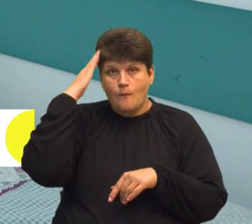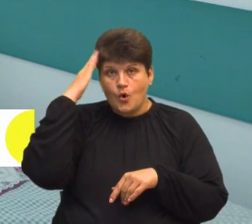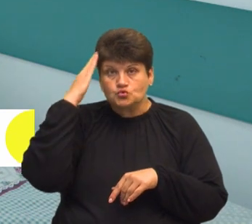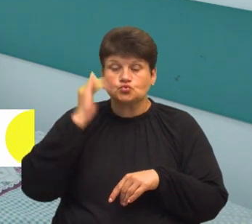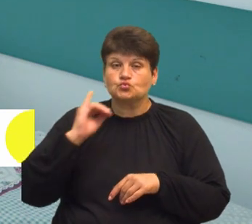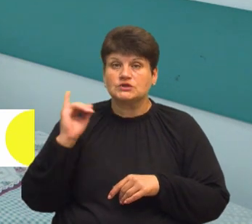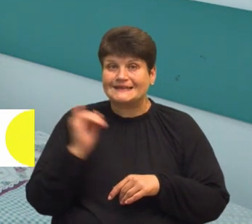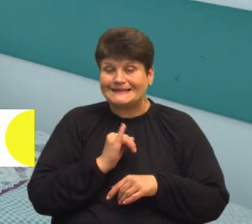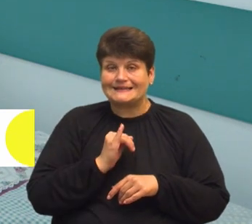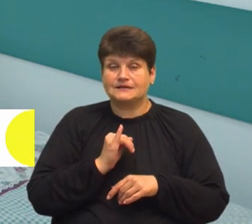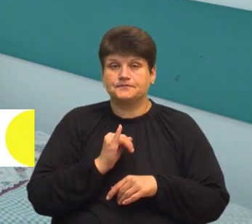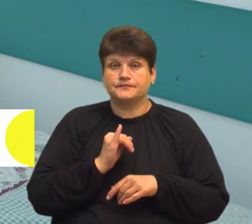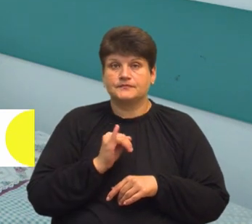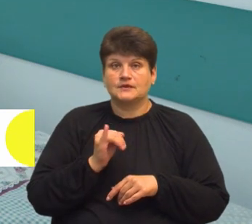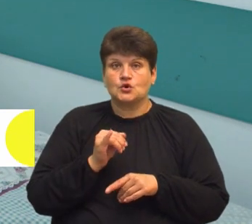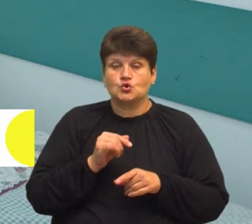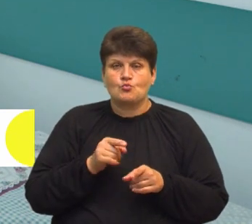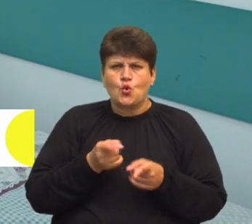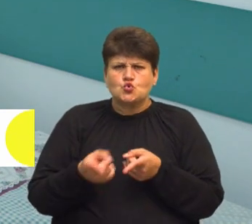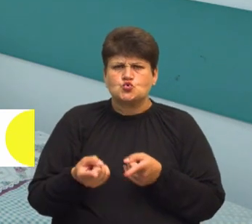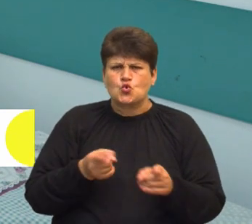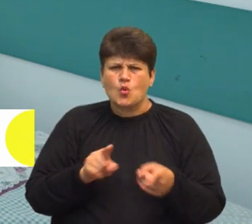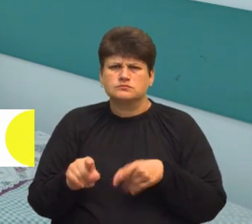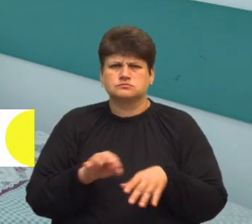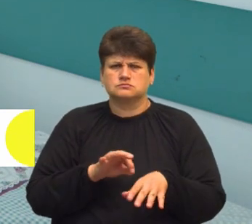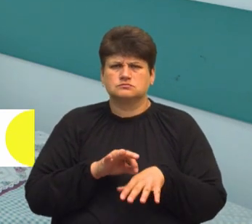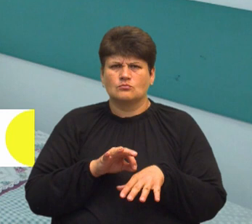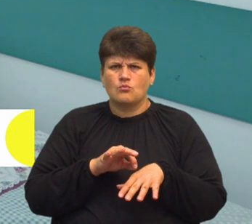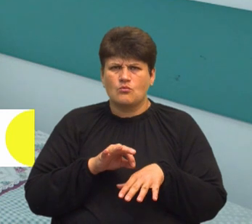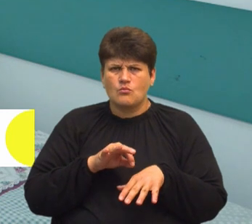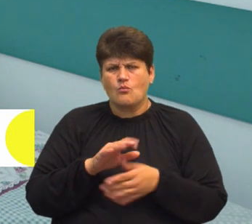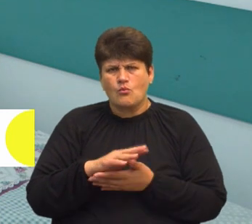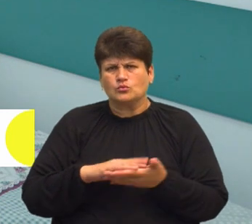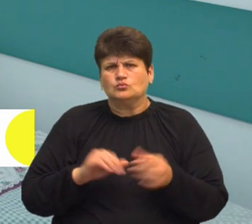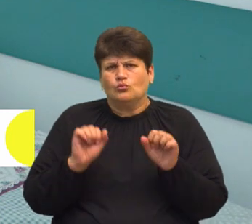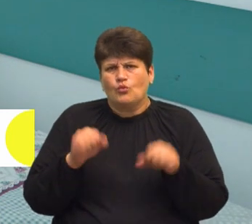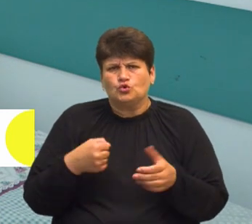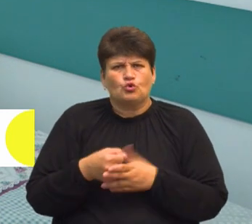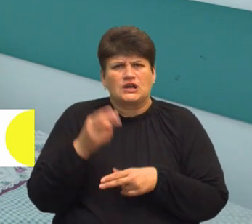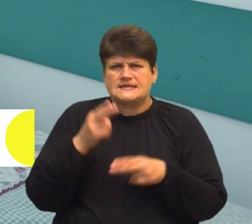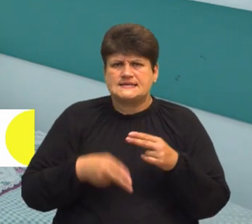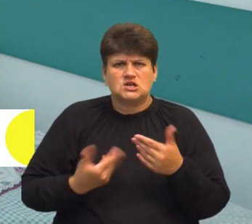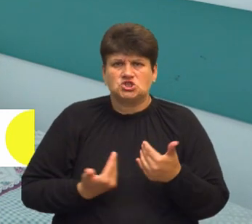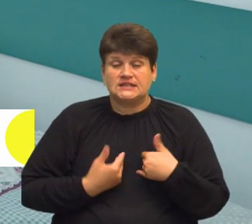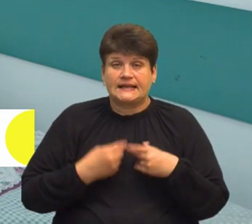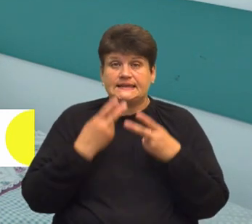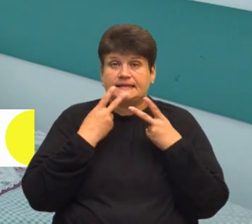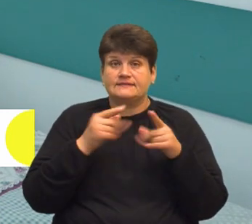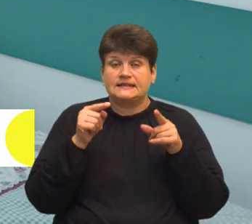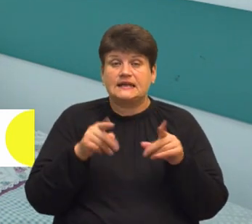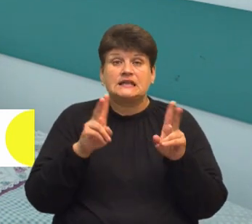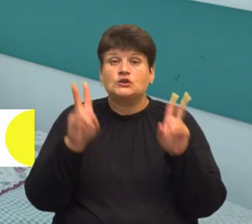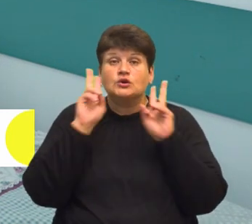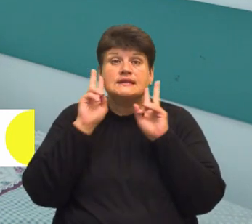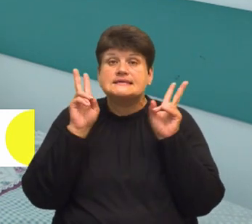тому що судомні напади, вони би продовжувалися і до кінця життя, незважаючи на те, ніхто не знає,